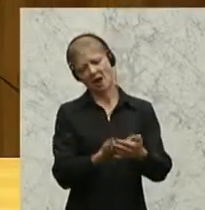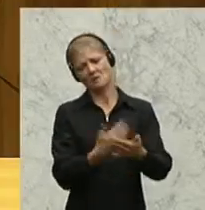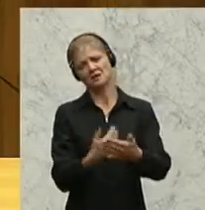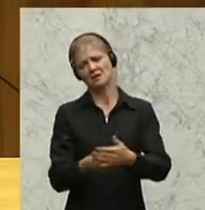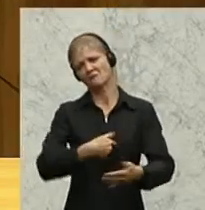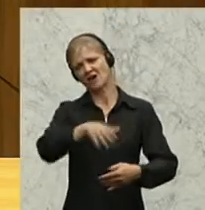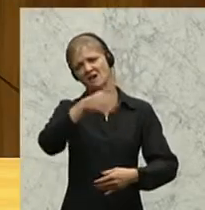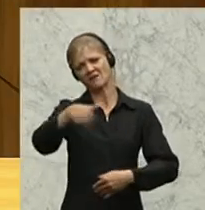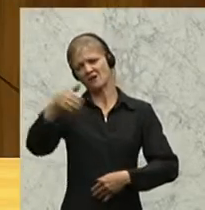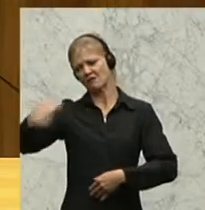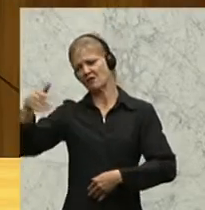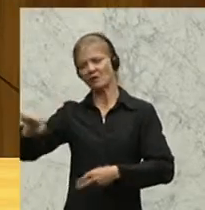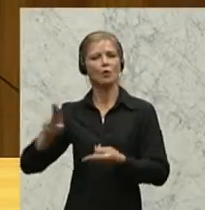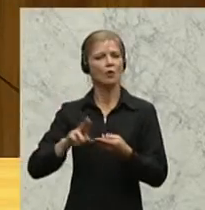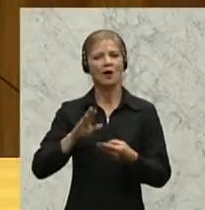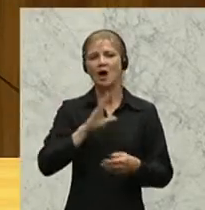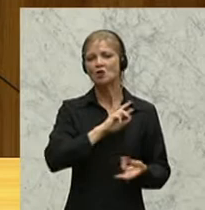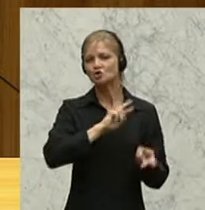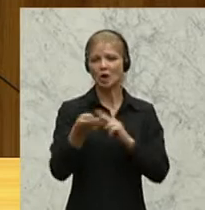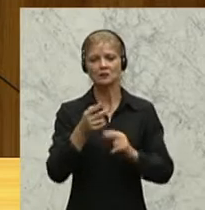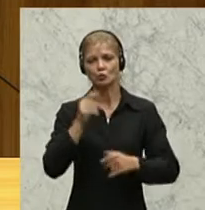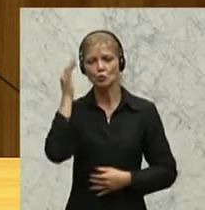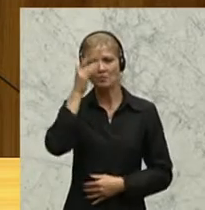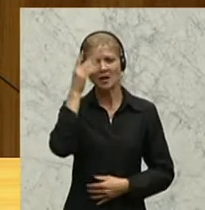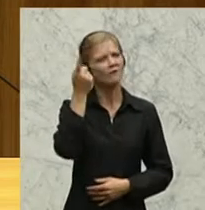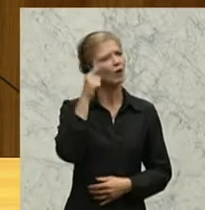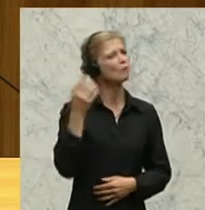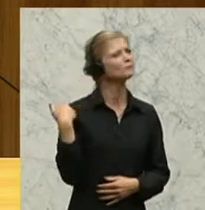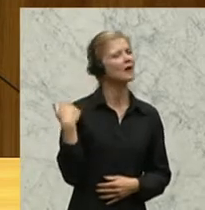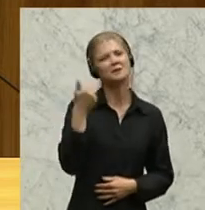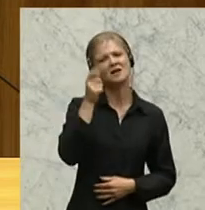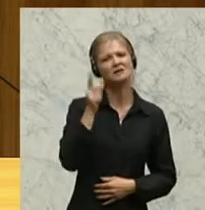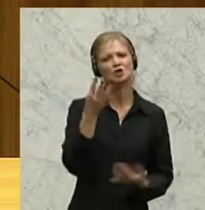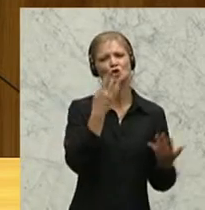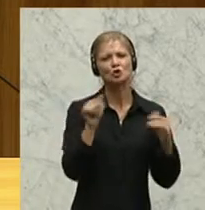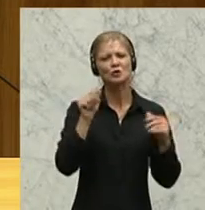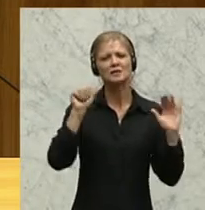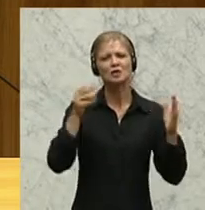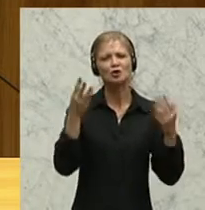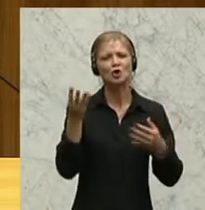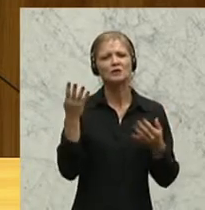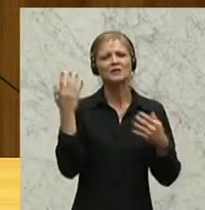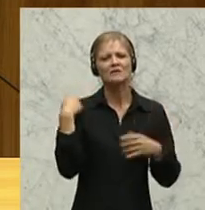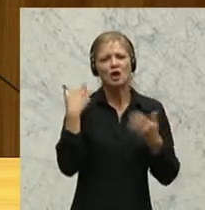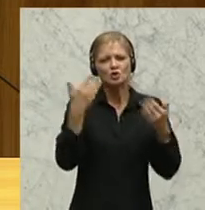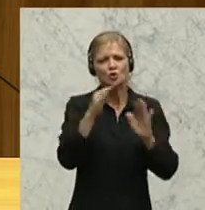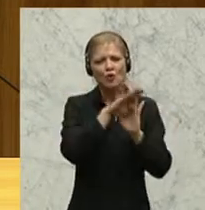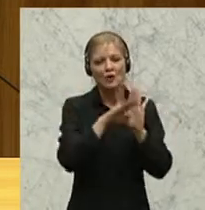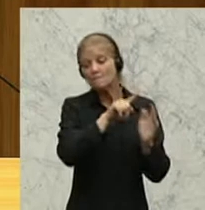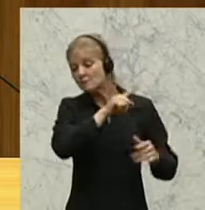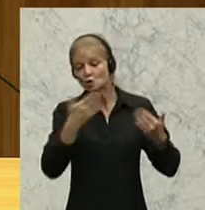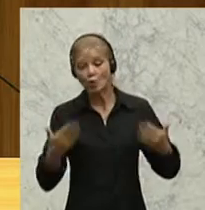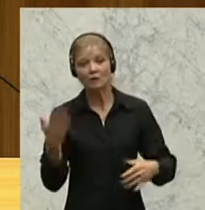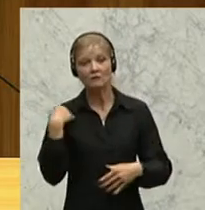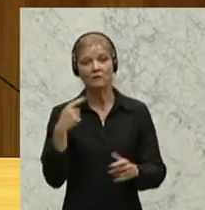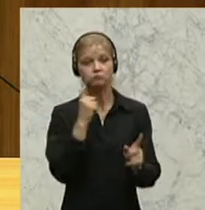man nachdenkt, warum es 1996 zu dieser Regelung gekommen ist, der ja bis heute gehalten hat, warum haben